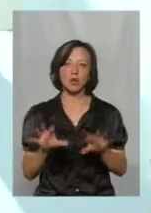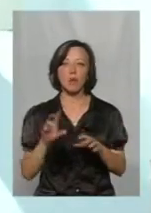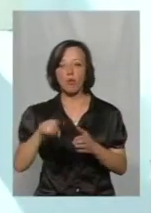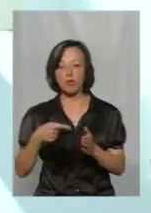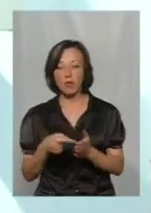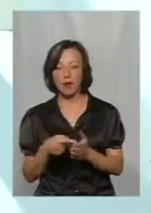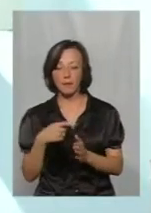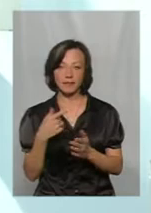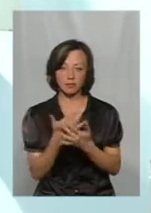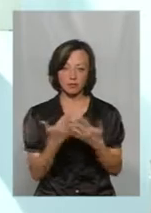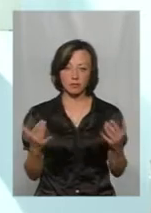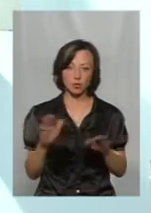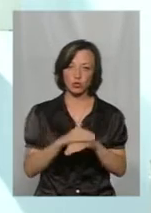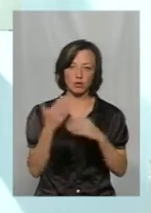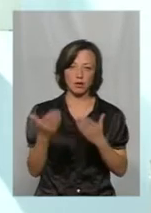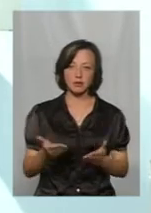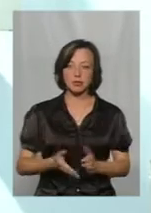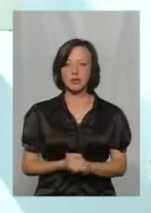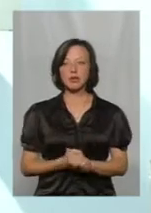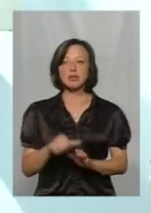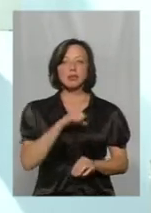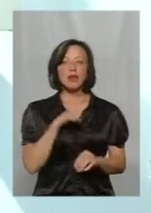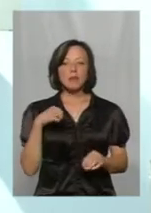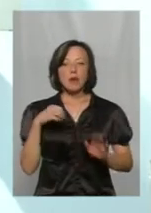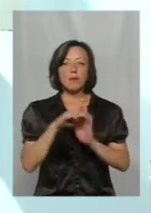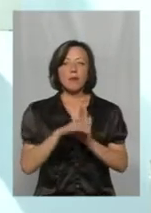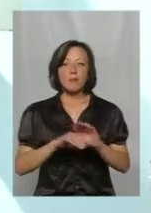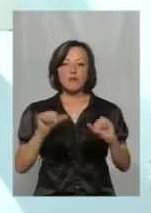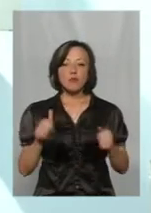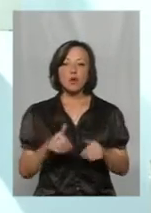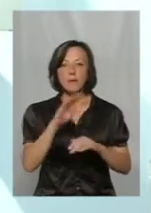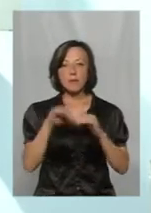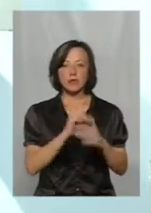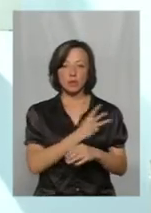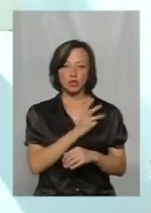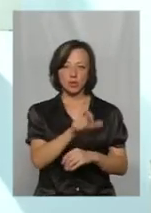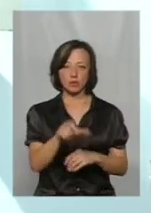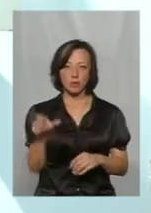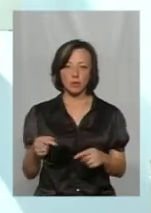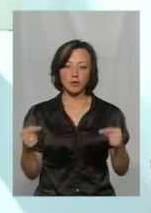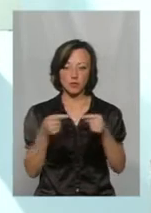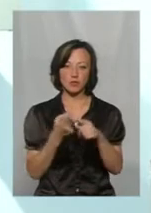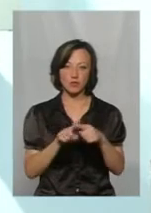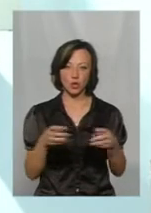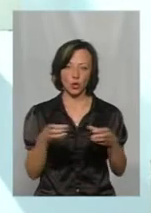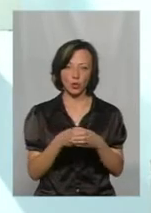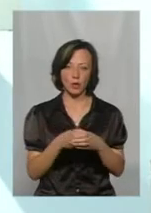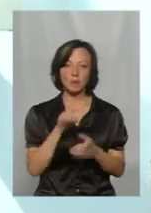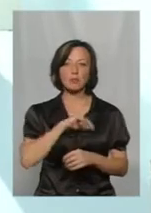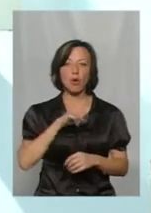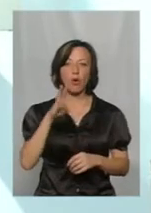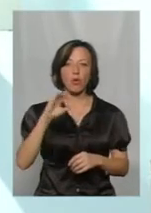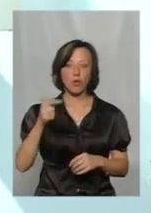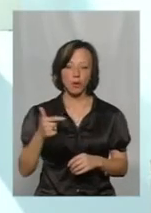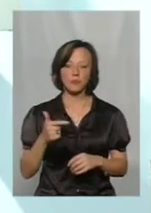комунальних питаннях, будь ласка, тому й сама програма формується під попит, підбажання слухачів безпосередньо в цій групі. Психологія.